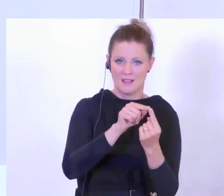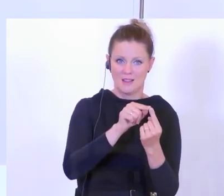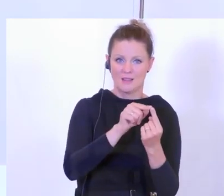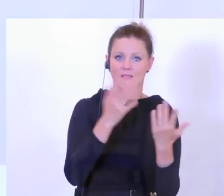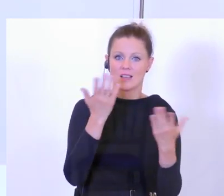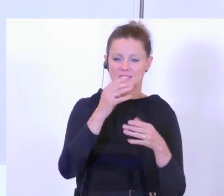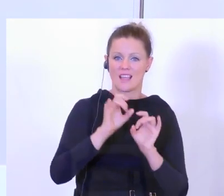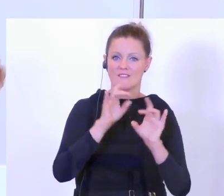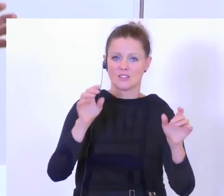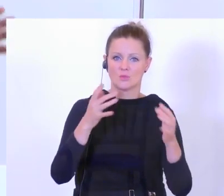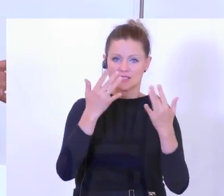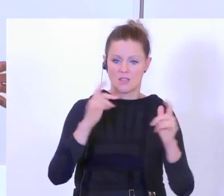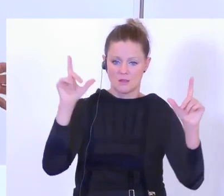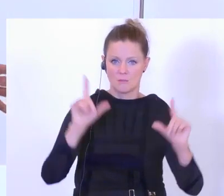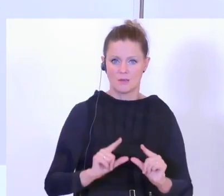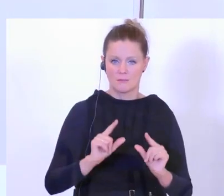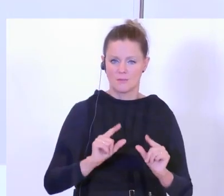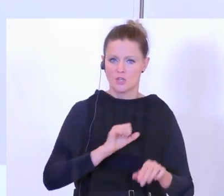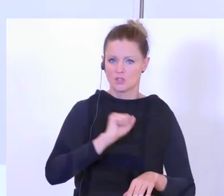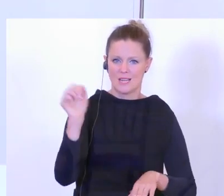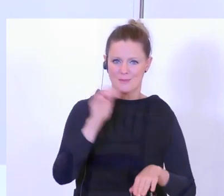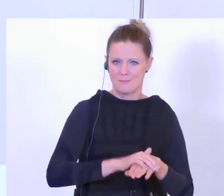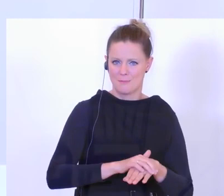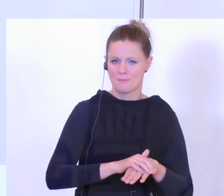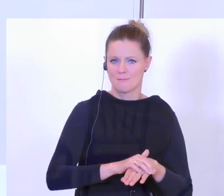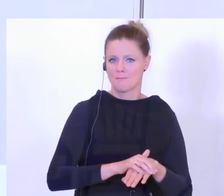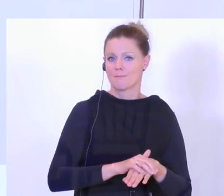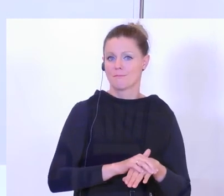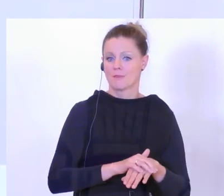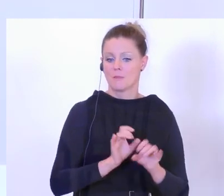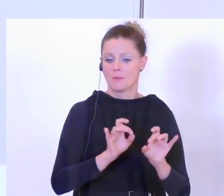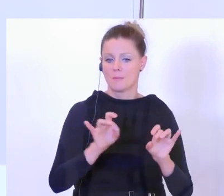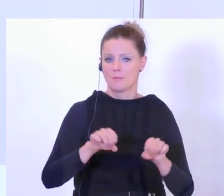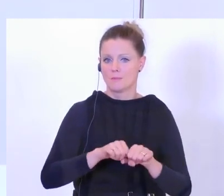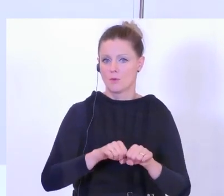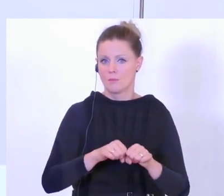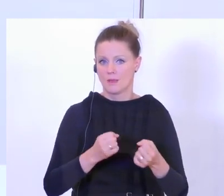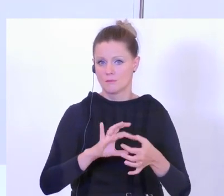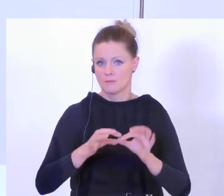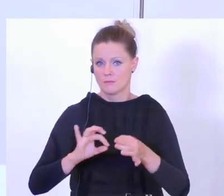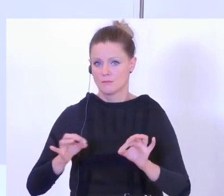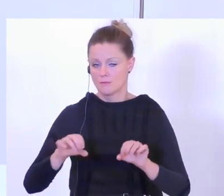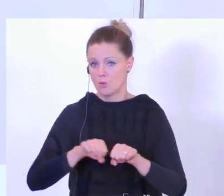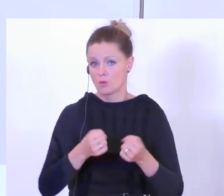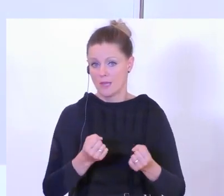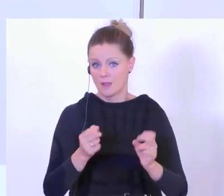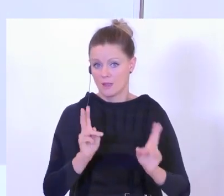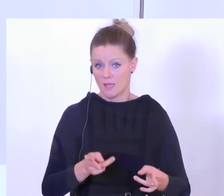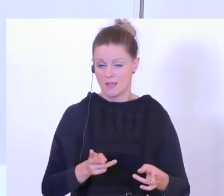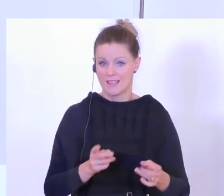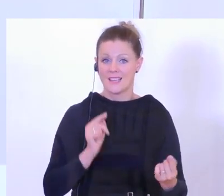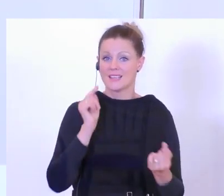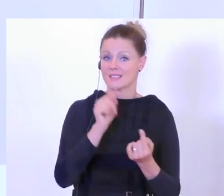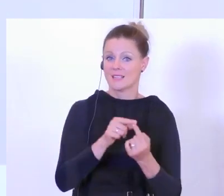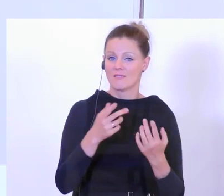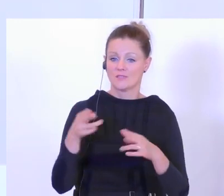Infektionszahlen gering halten, schnell zu erkennen, wo tatsächlich weitere Infektionen stattfinden, um Infektionsketten zu durchbrechen, um